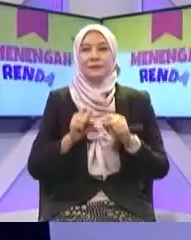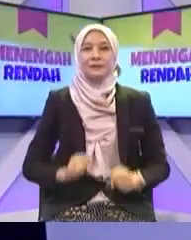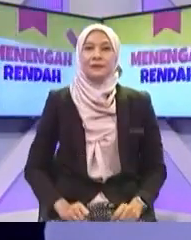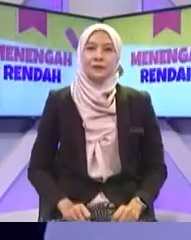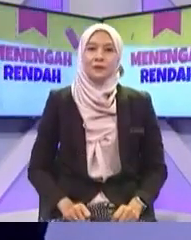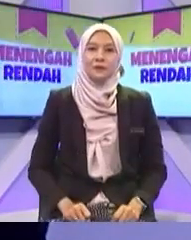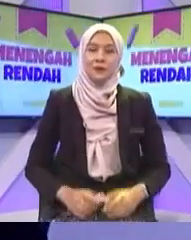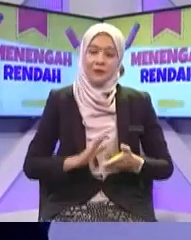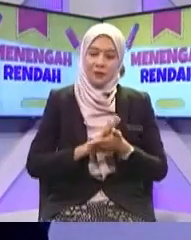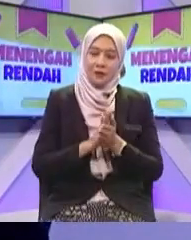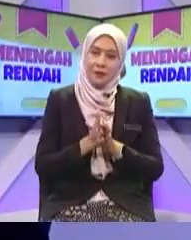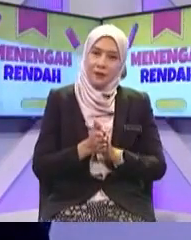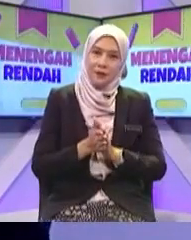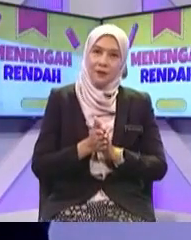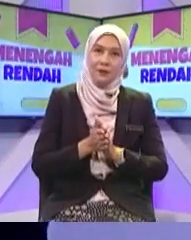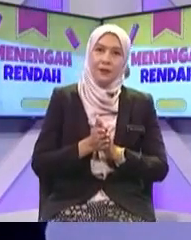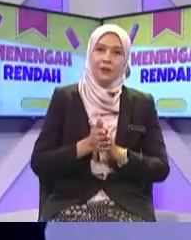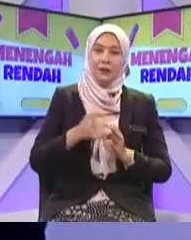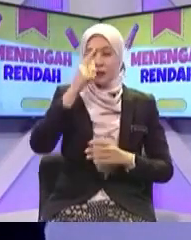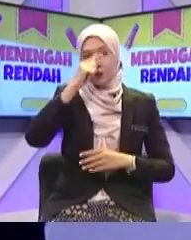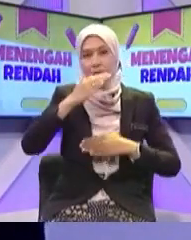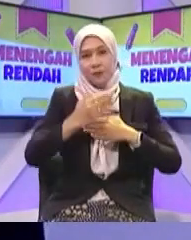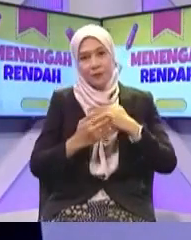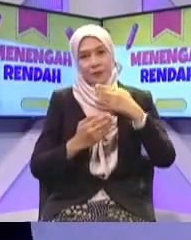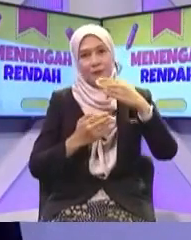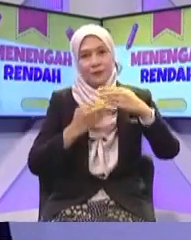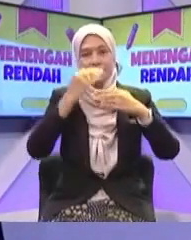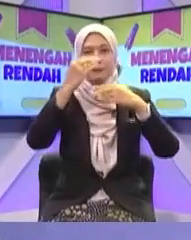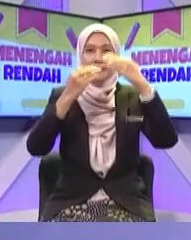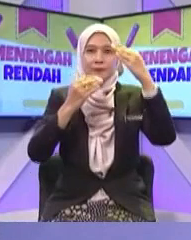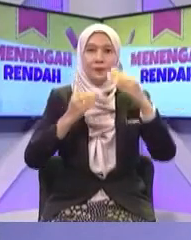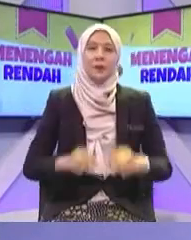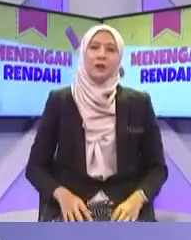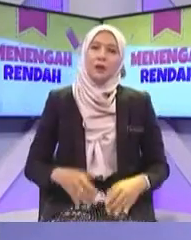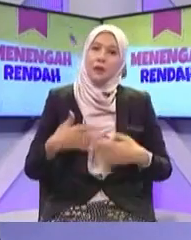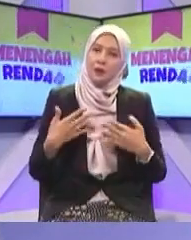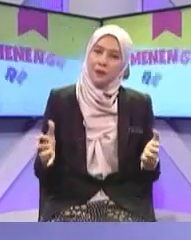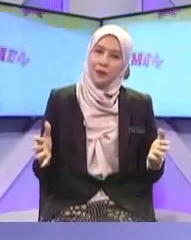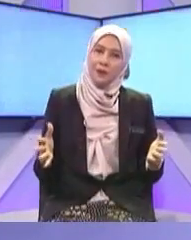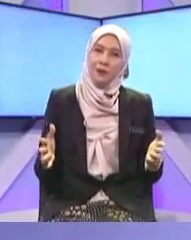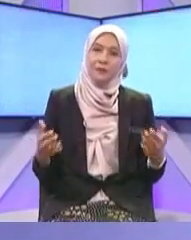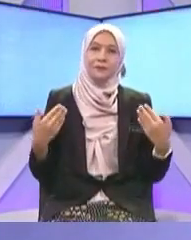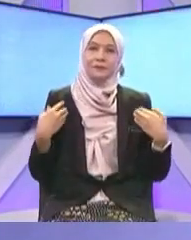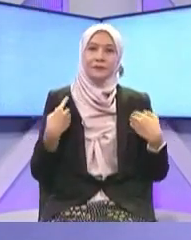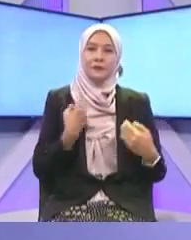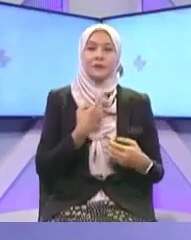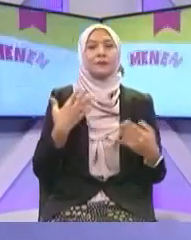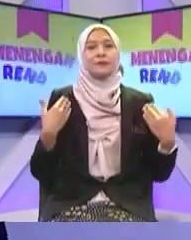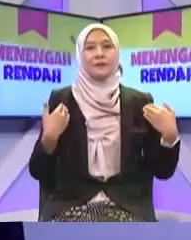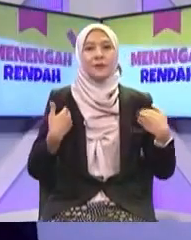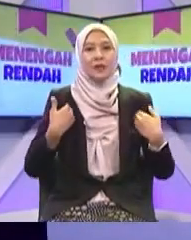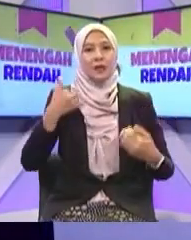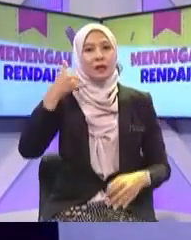berkembang Sikit-sedikit Okey Lepas tu Ada telefon bimbit Dekat sini Ada saya tunjukkan Contoh